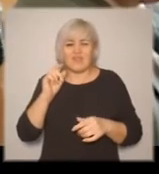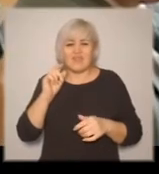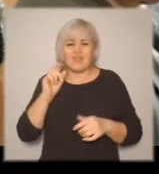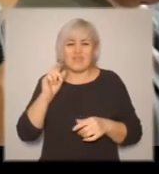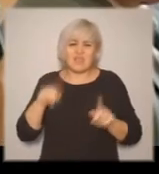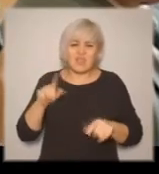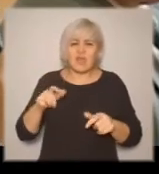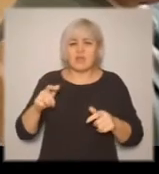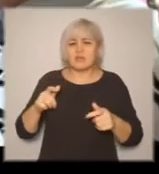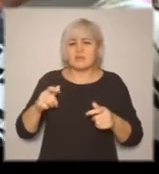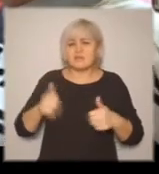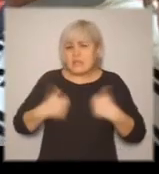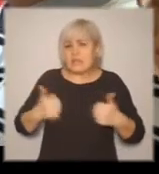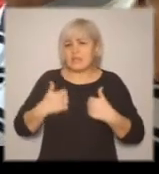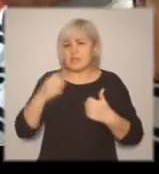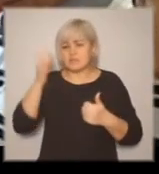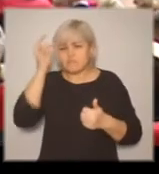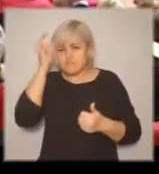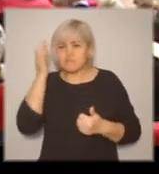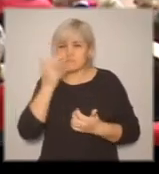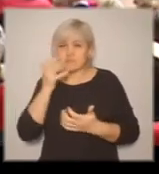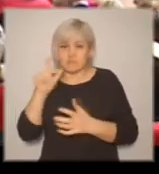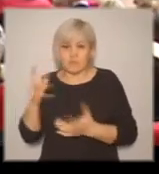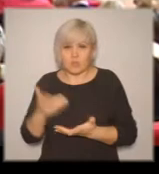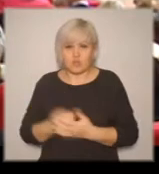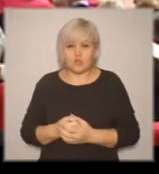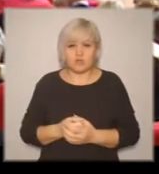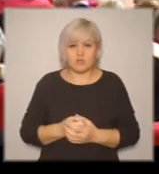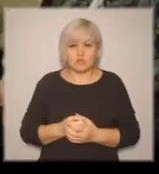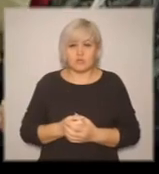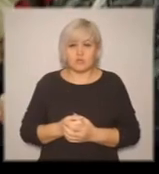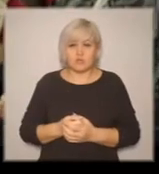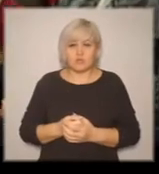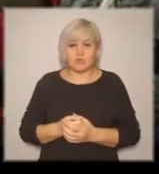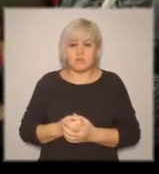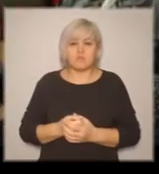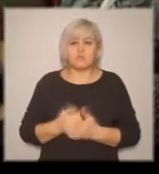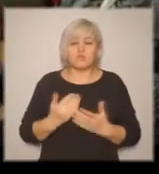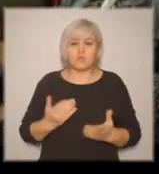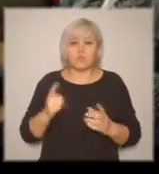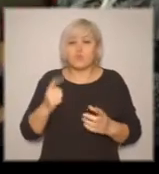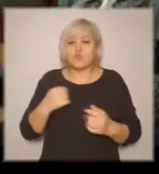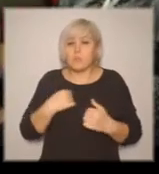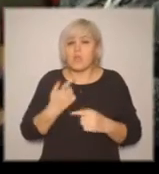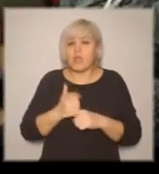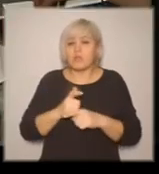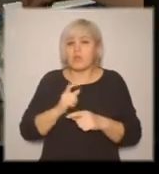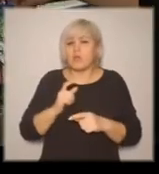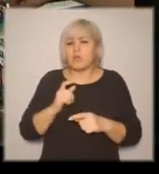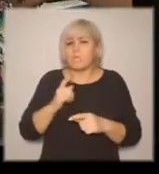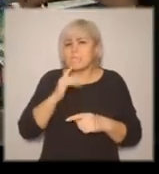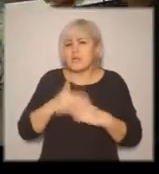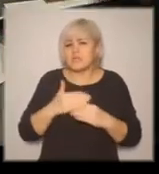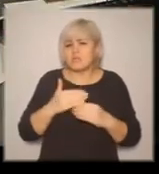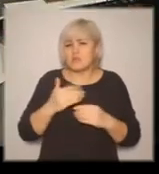людей с инвалидностью, потому что мне отчасти это тоже близко. У меня довольно слабое зрение. Я знаю, как человек